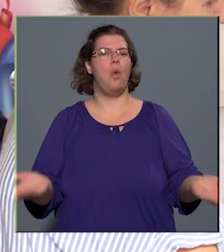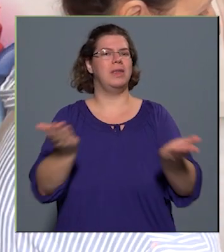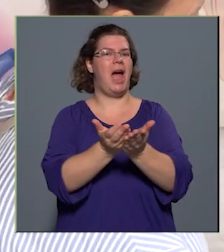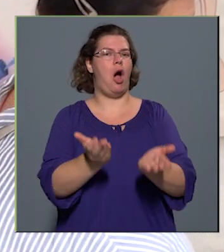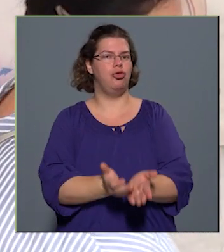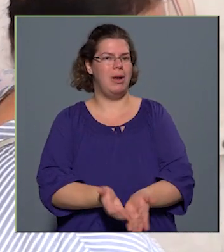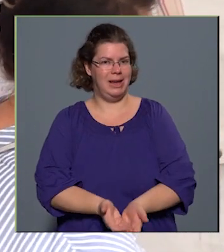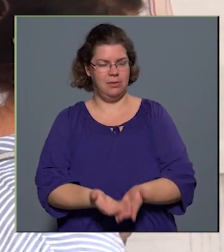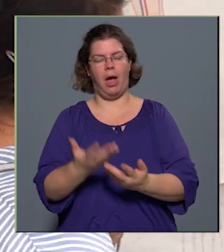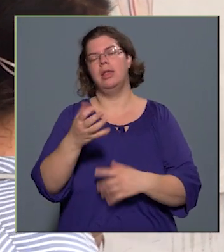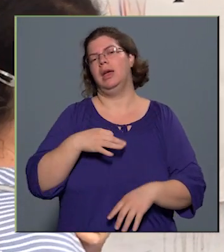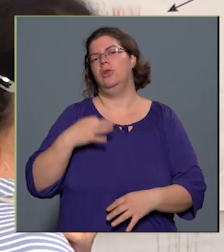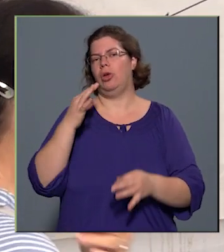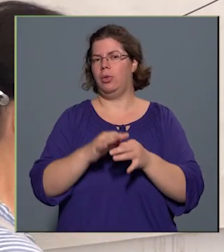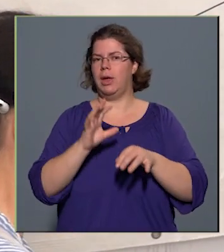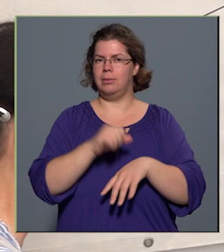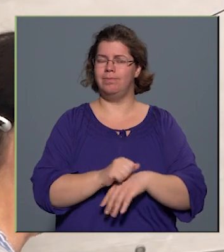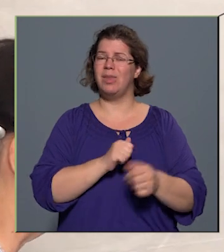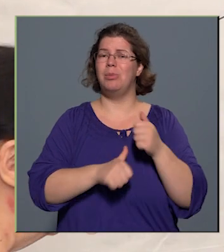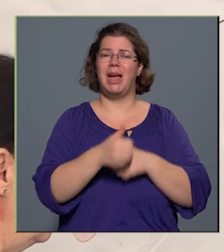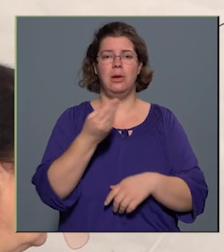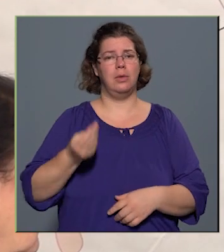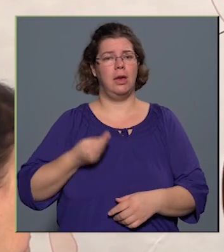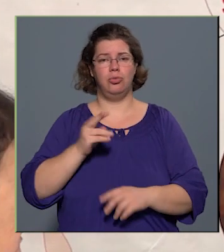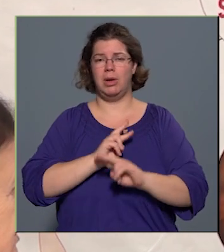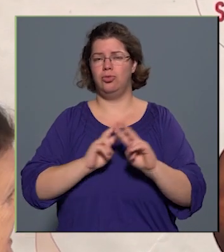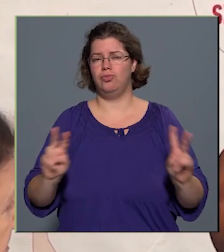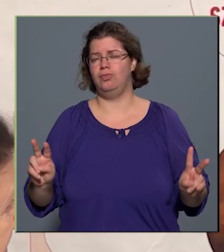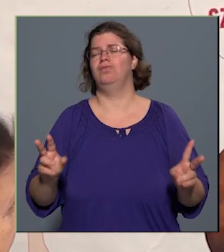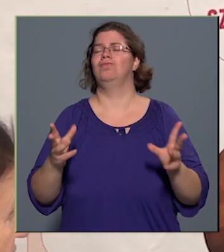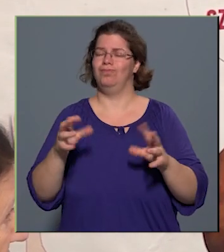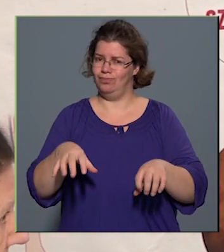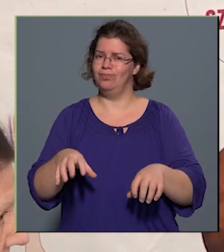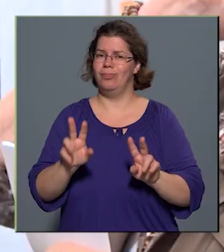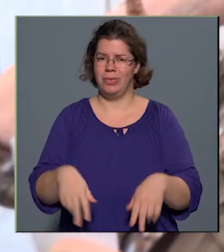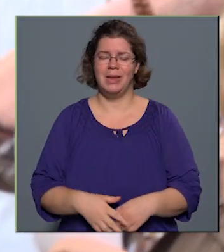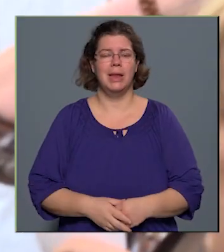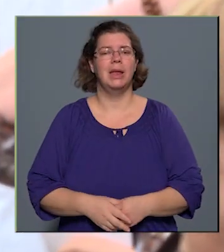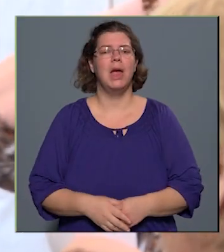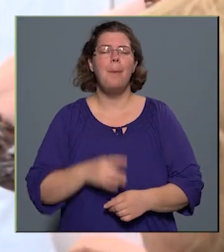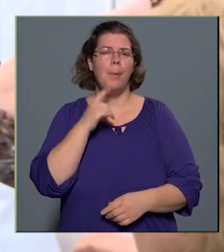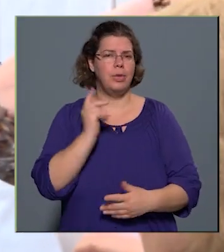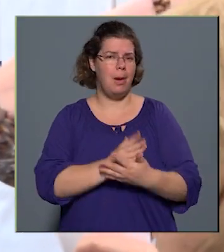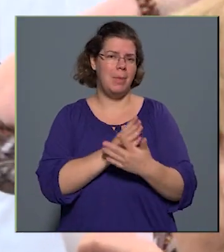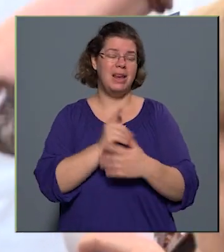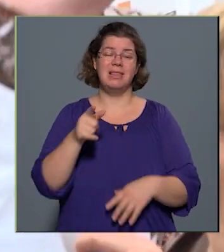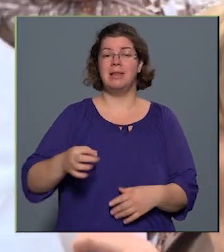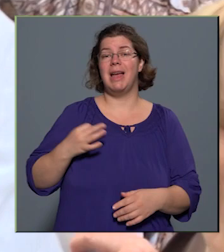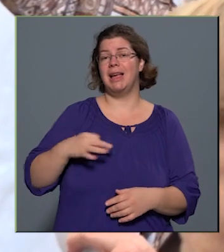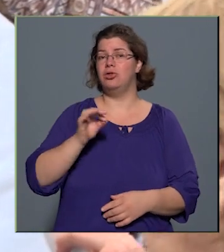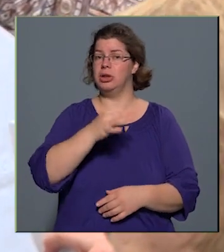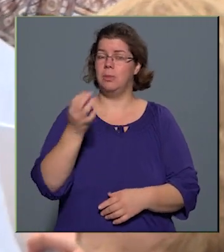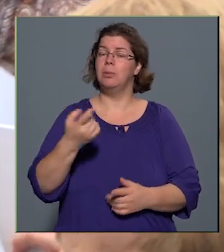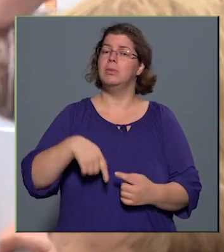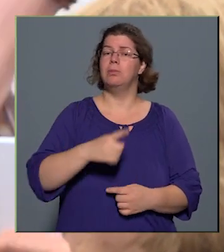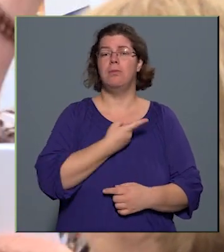egészségügyi állapota. Nyilvánvaló, hogy a megelőzésben rengeteg tennivalónk van. Már említettem azt, hogy ezeket az egészségnapokat